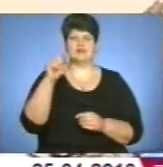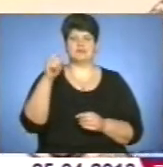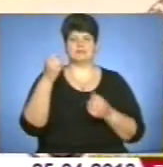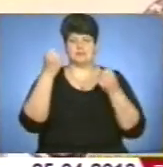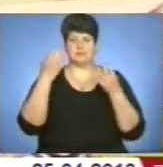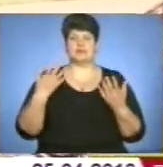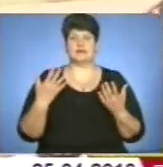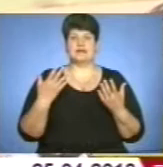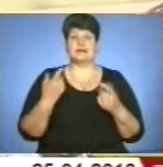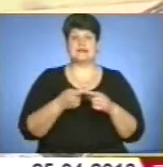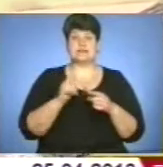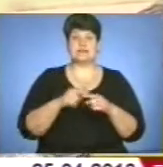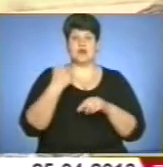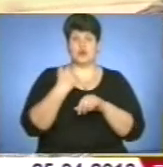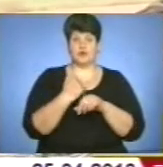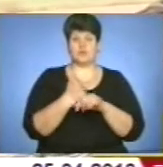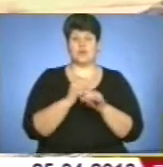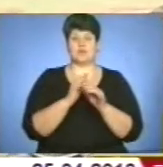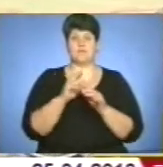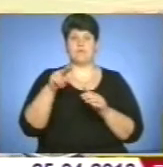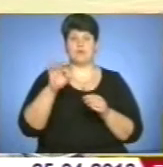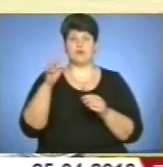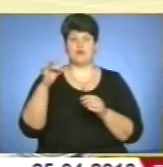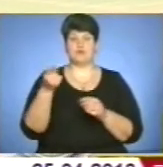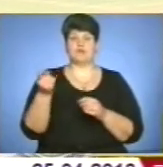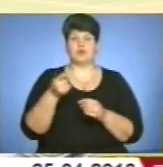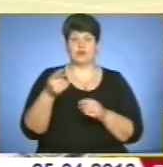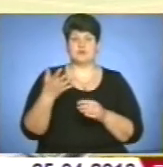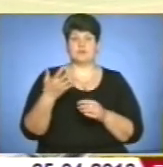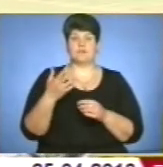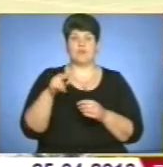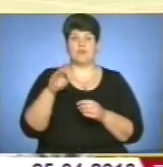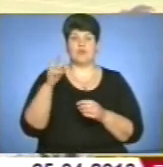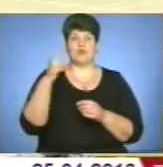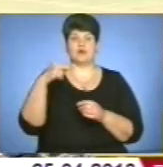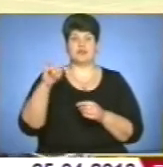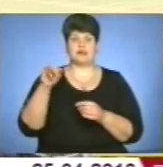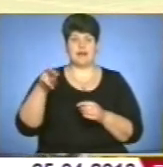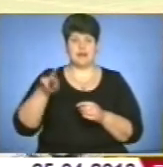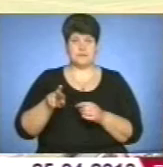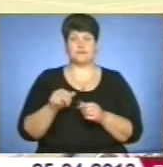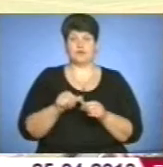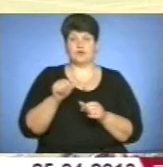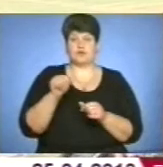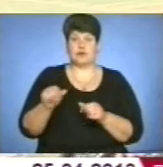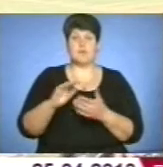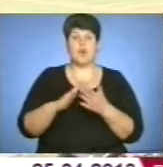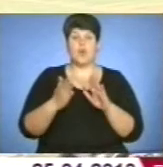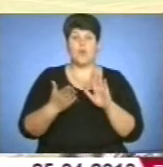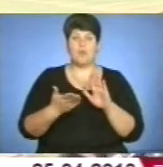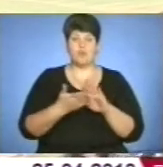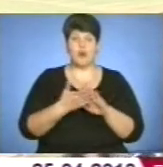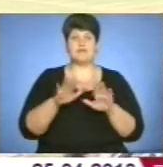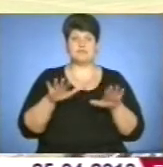майже головна лісотвірна порода наша Тернопільщини, поділля зокрема. І умови